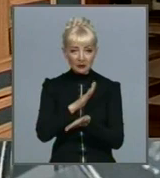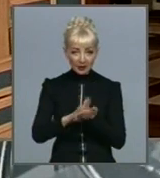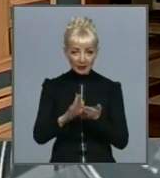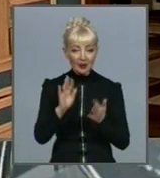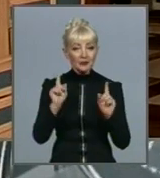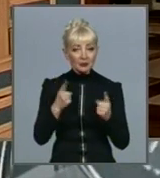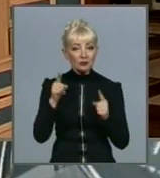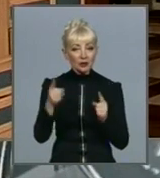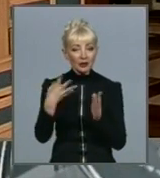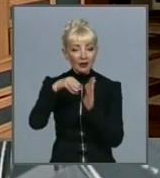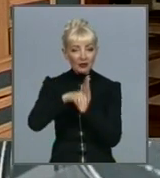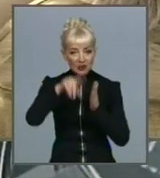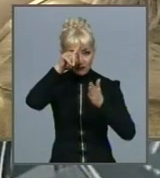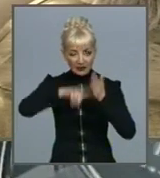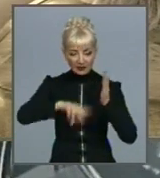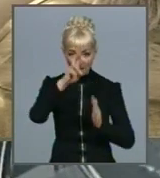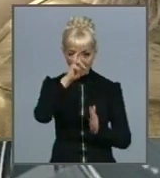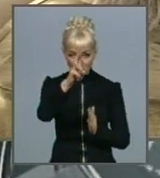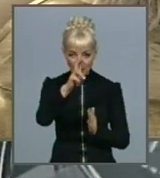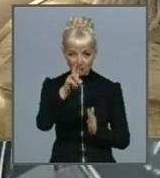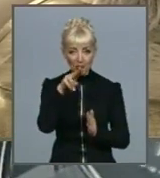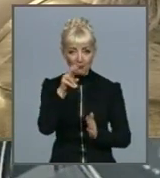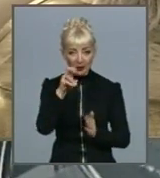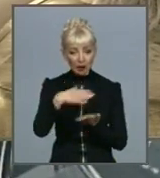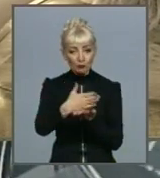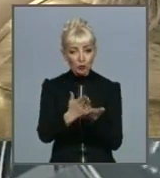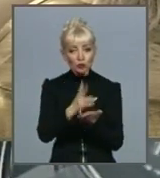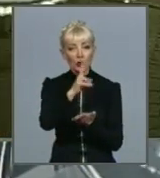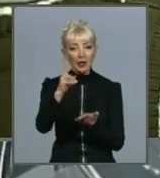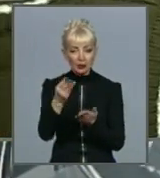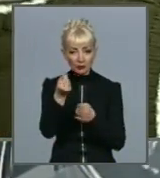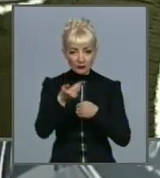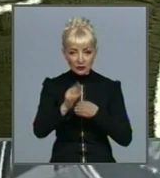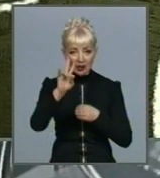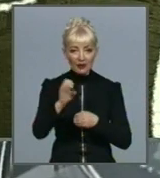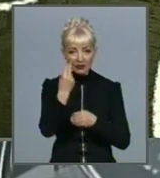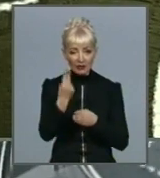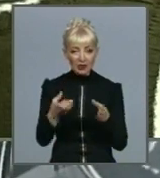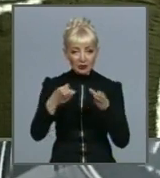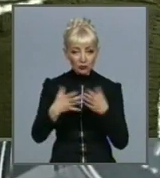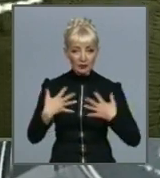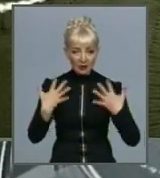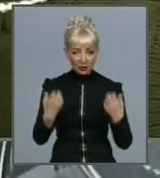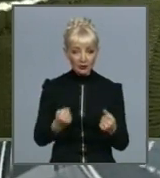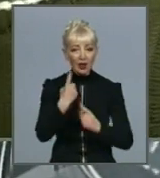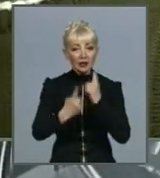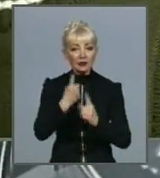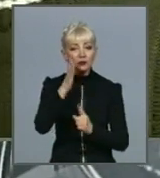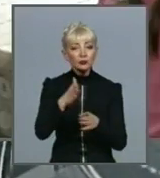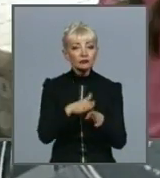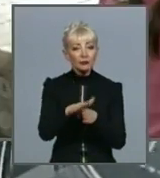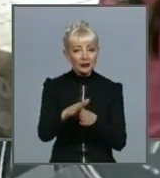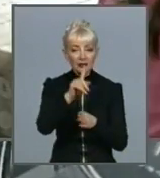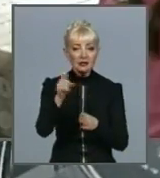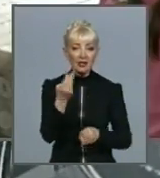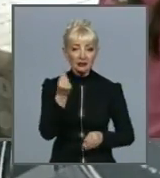гарантований державою пакет посту, який фінансує надслужба здоров'я. Сама ж реформа буде реалізована за кошти з державного